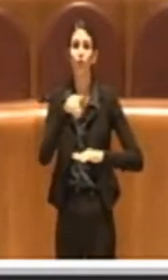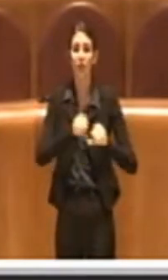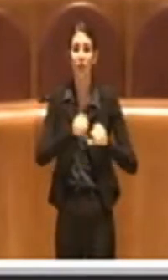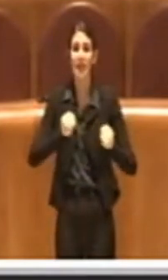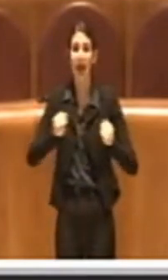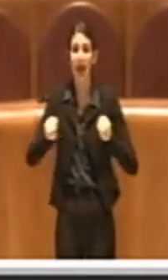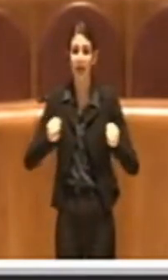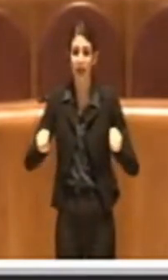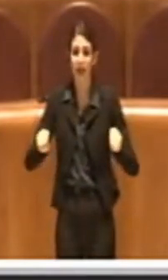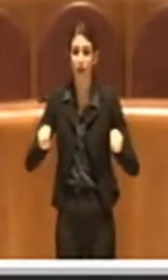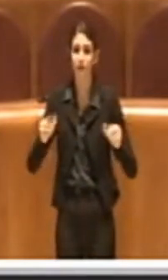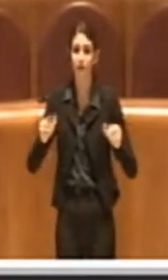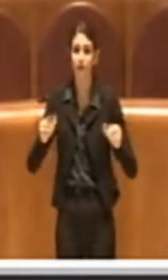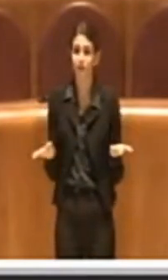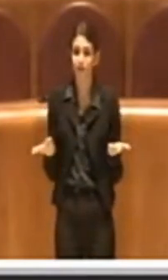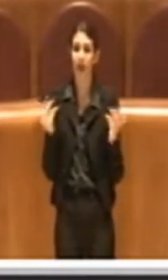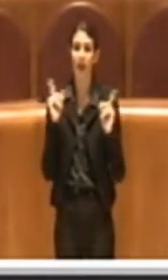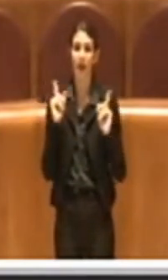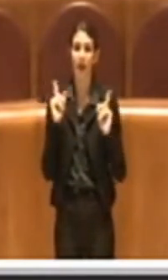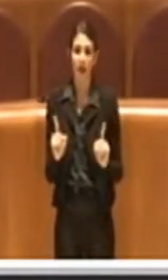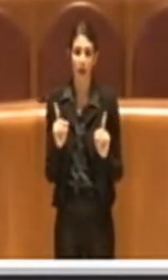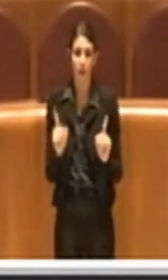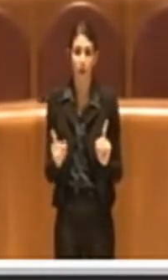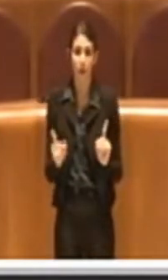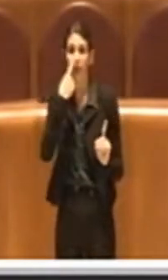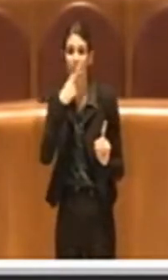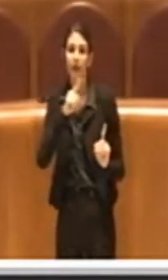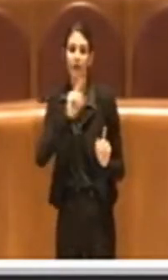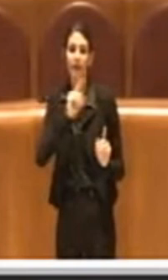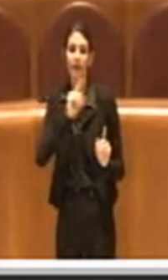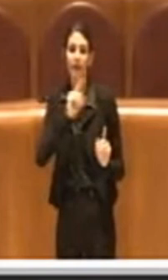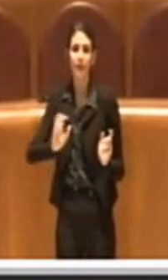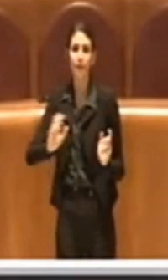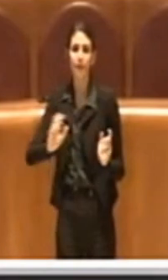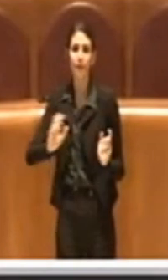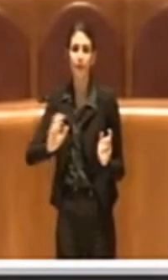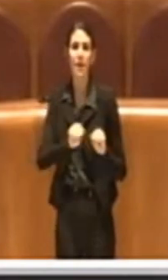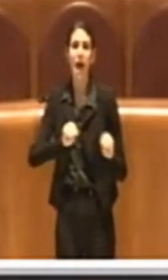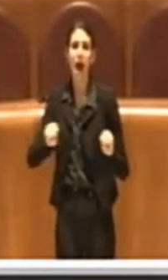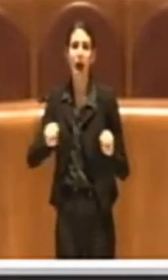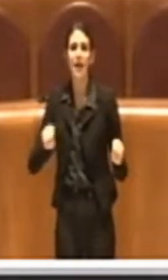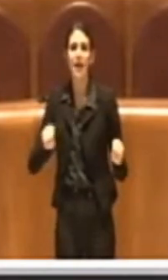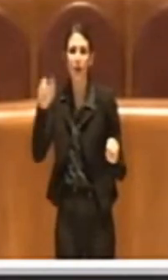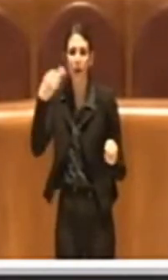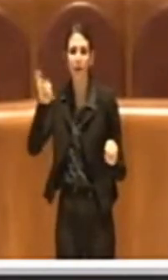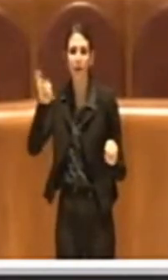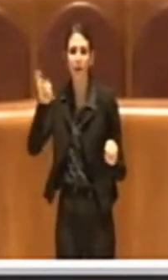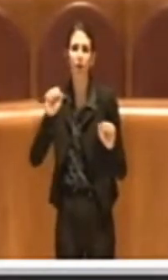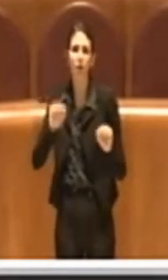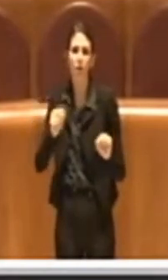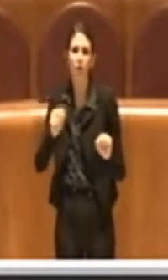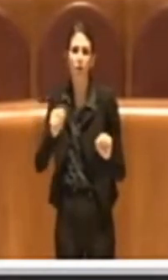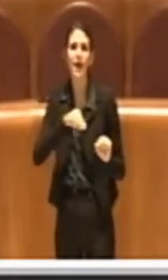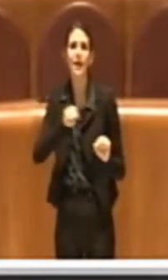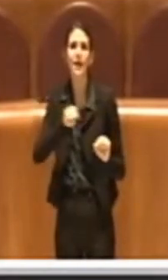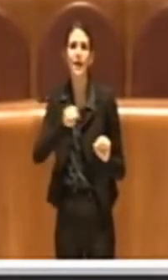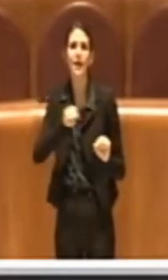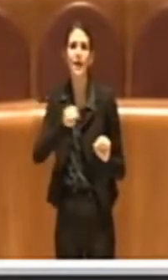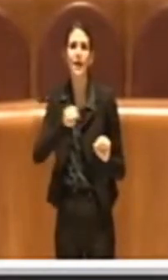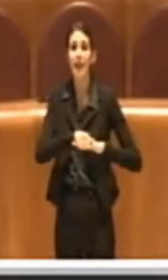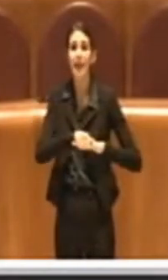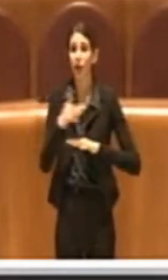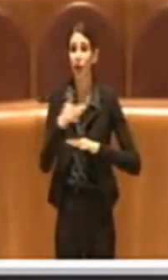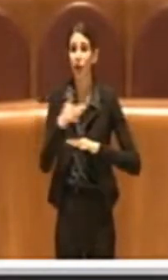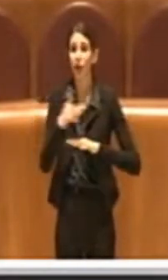Naturalmente le tipologie di arredo specifiche sono nell'allegato D, non c'è bisogno di